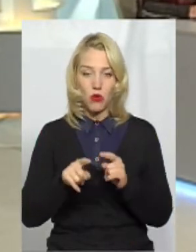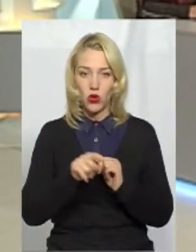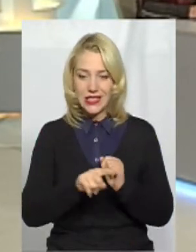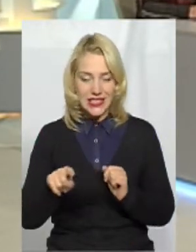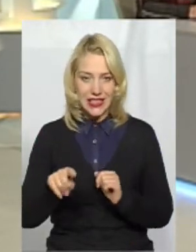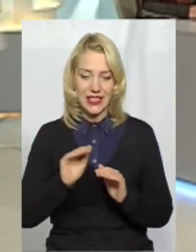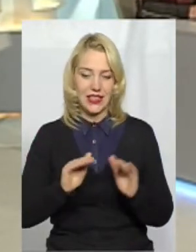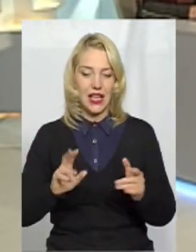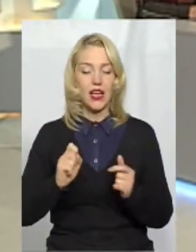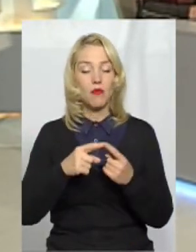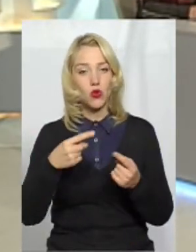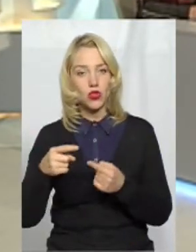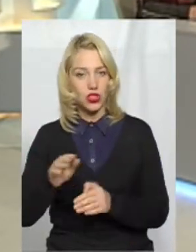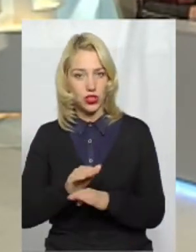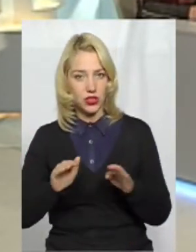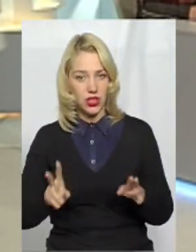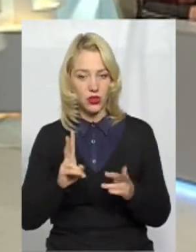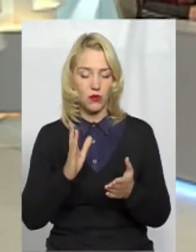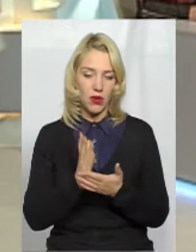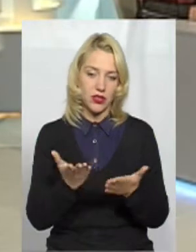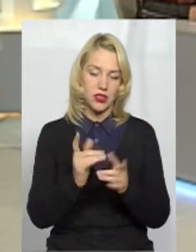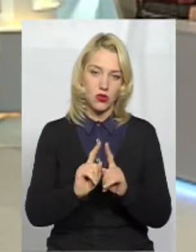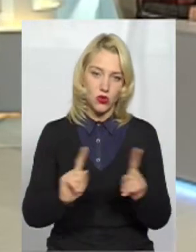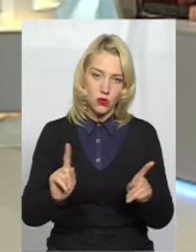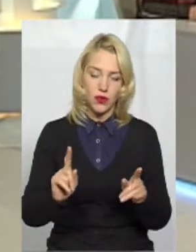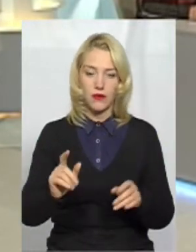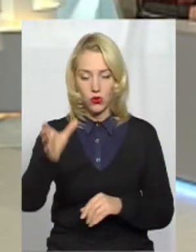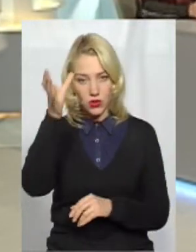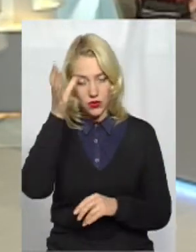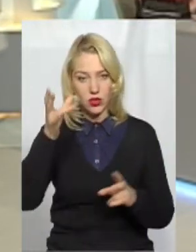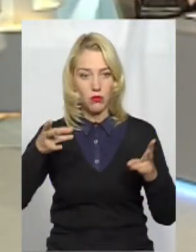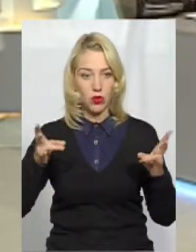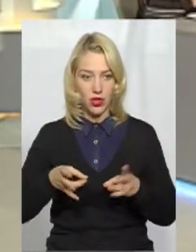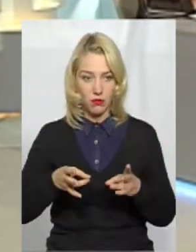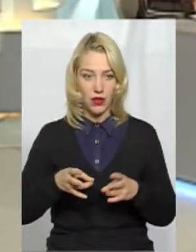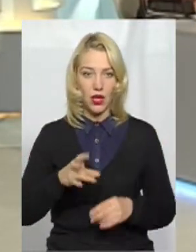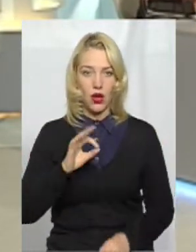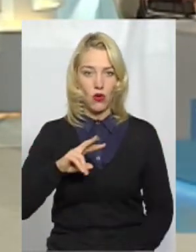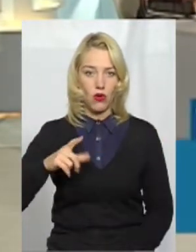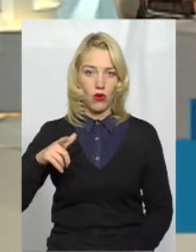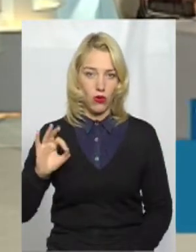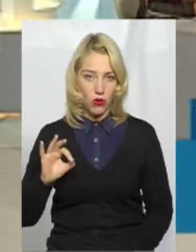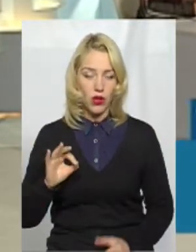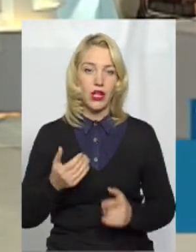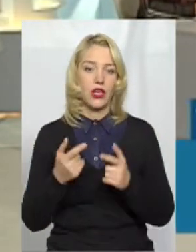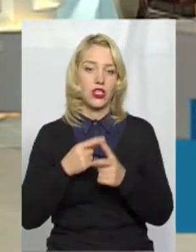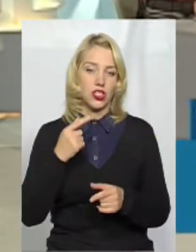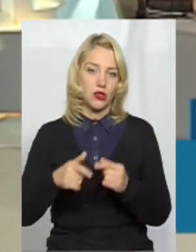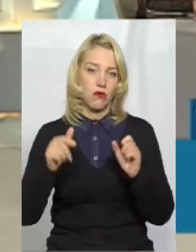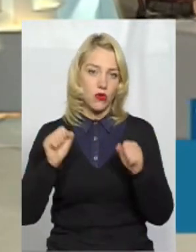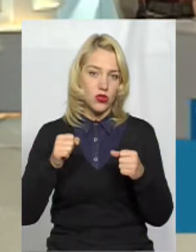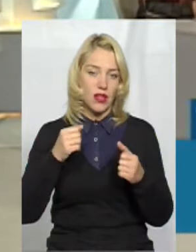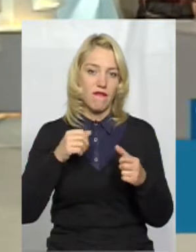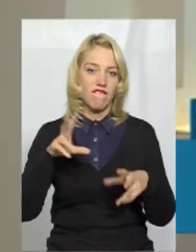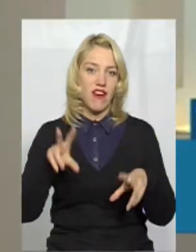інших дітей, які також мають особливі освітні потреби, пані Ольго, чи можна вважати